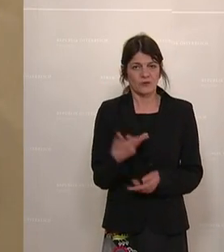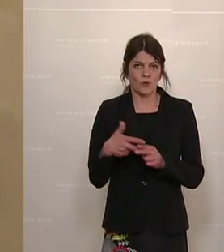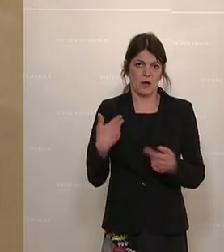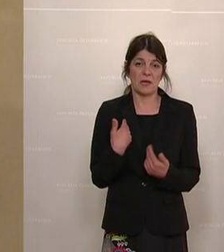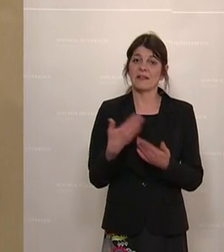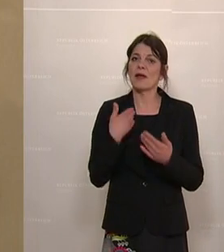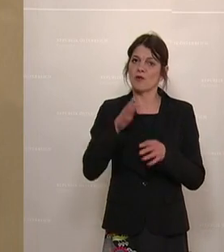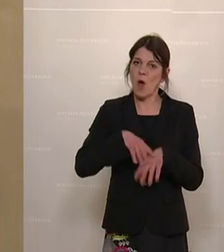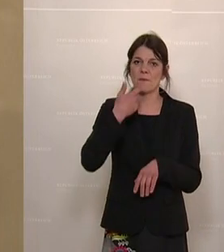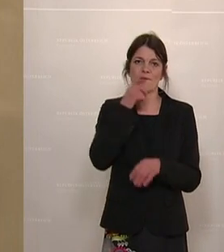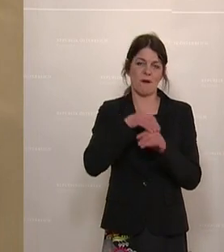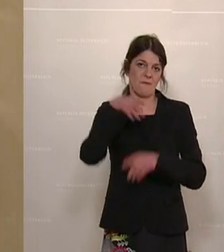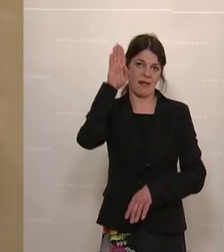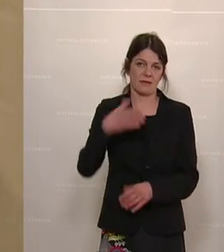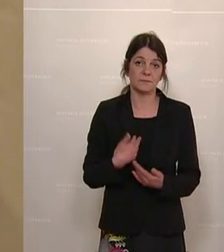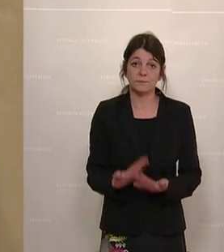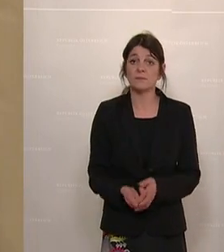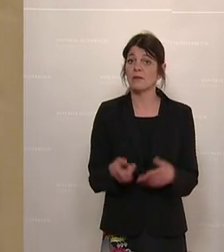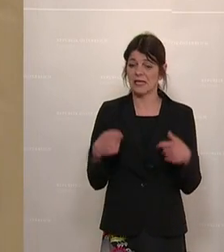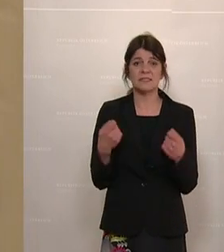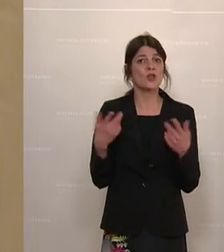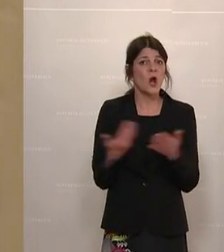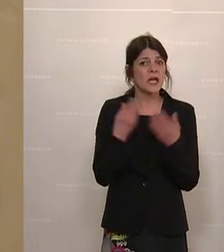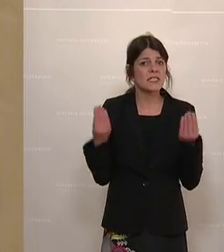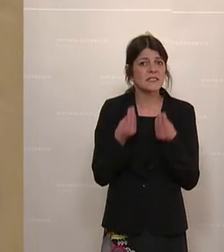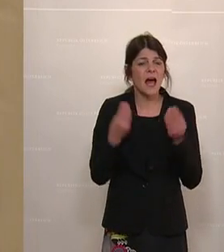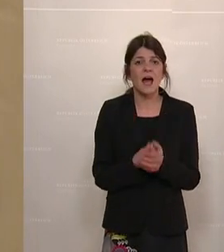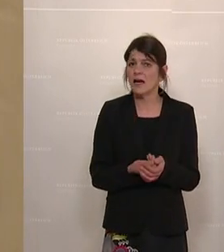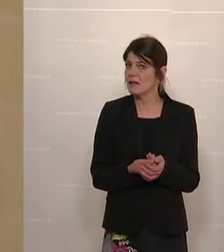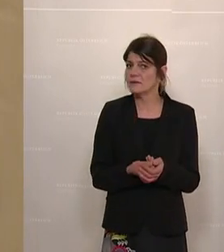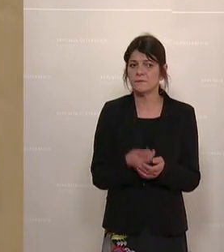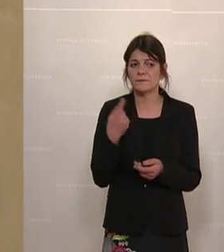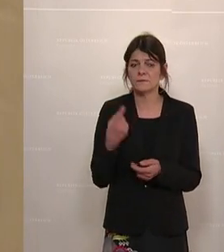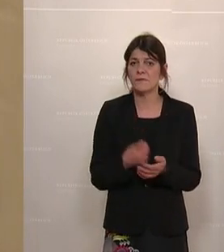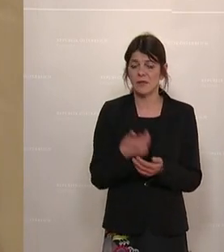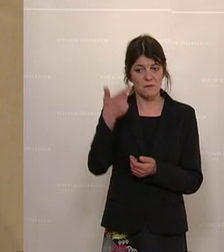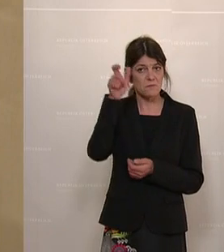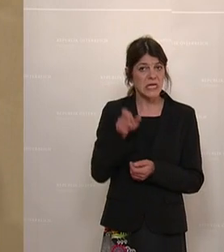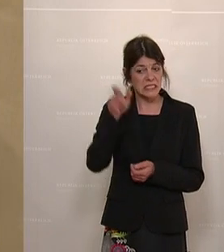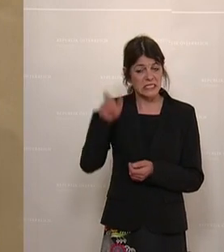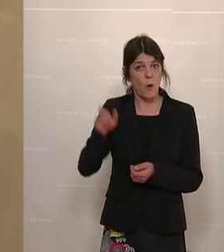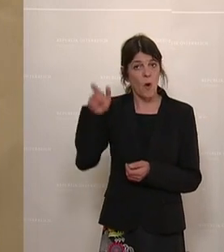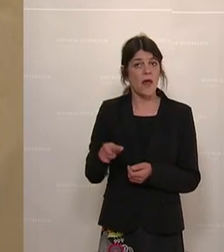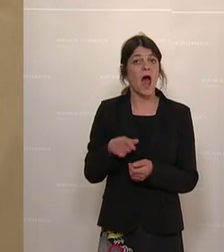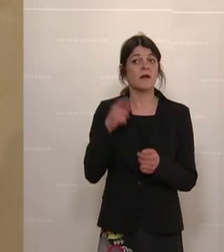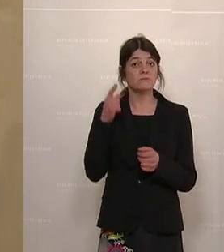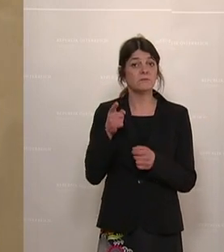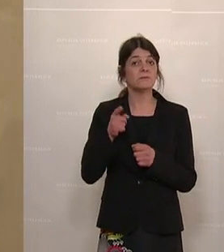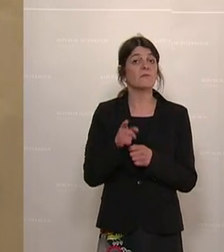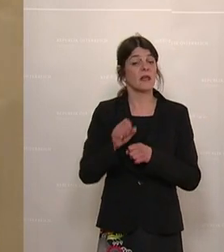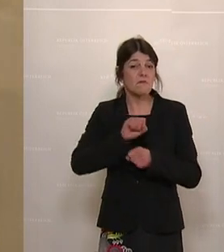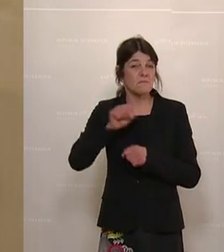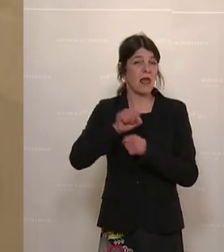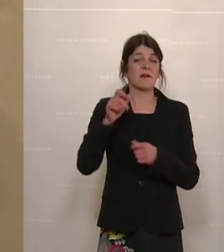zu Wort gemeldet. Es ist jetzt diese neue Geschichte, jene Personen, die sich gegen die Maßnahmen der